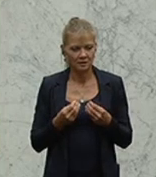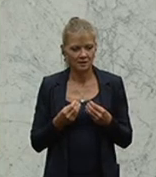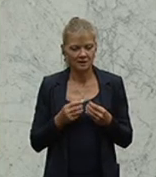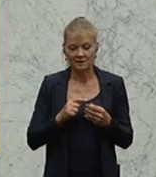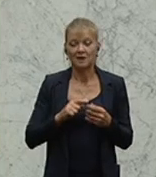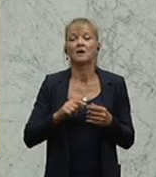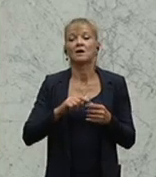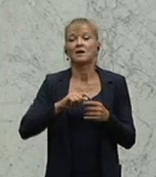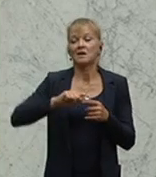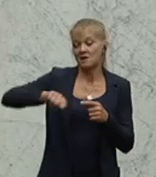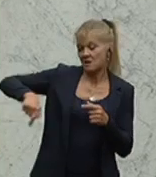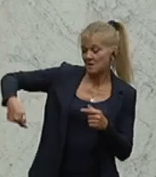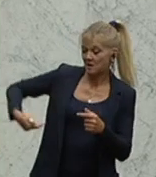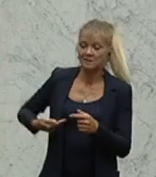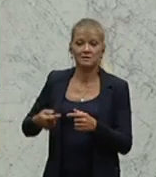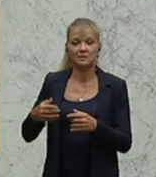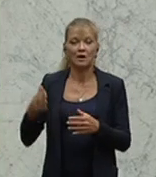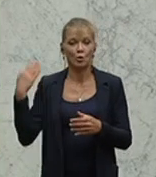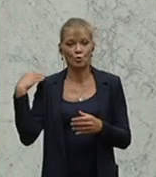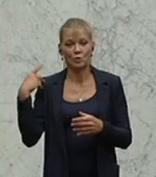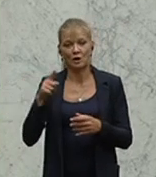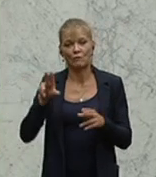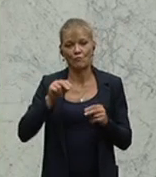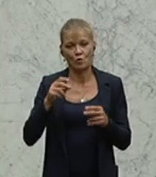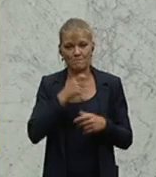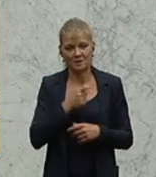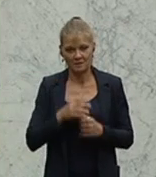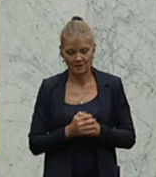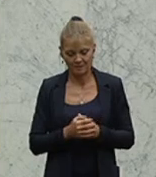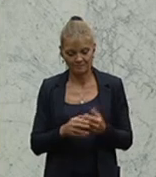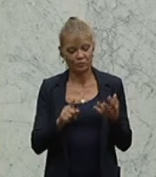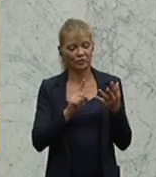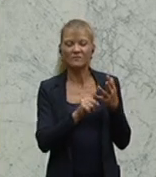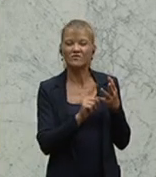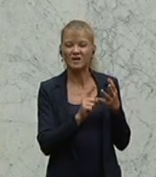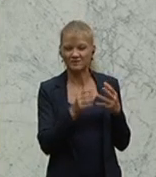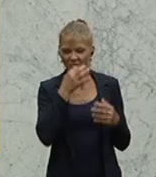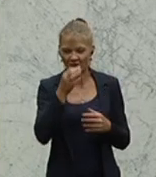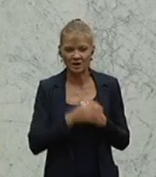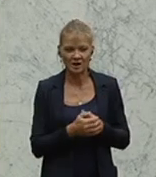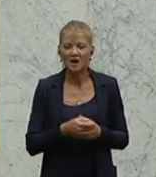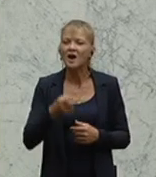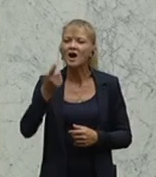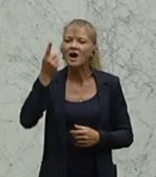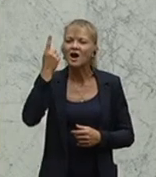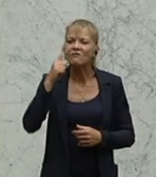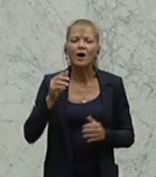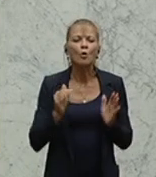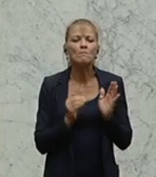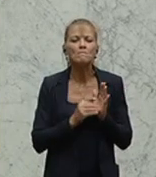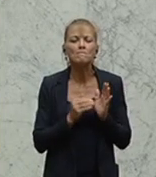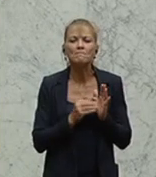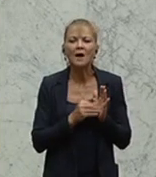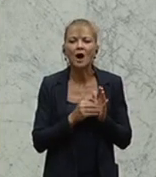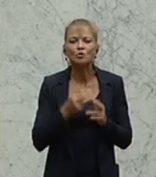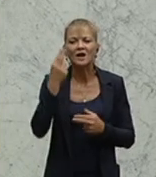Und die vierte und vielleicht wichtigste Frage lautet, wozu braucht Abgeordneter Kickl dreimal einen Strohmann?